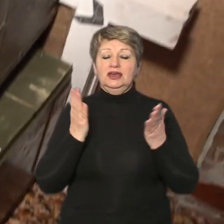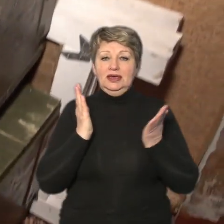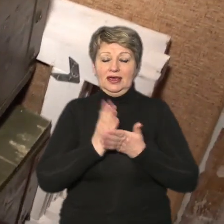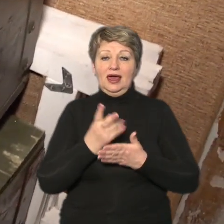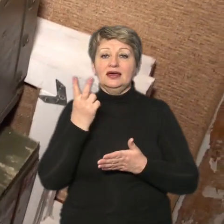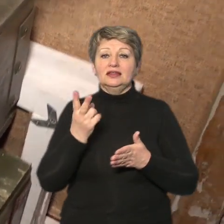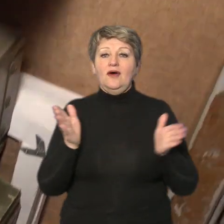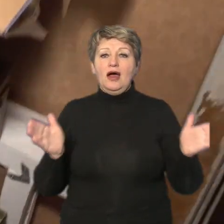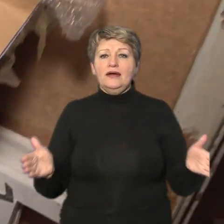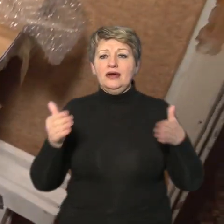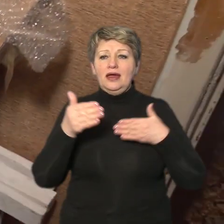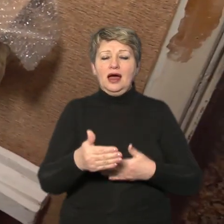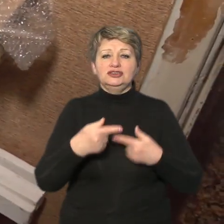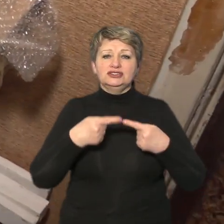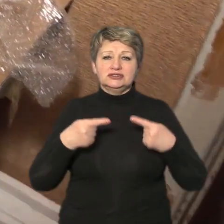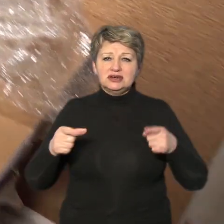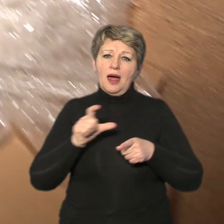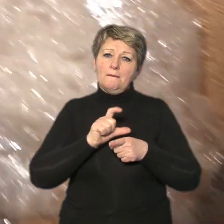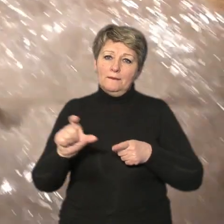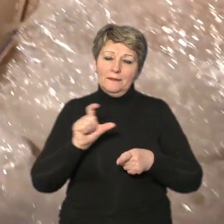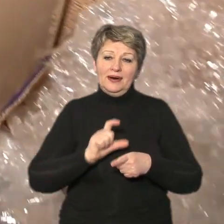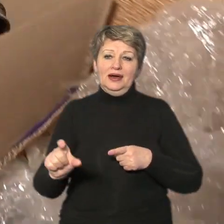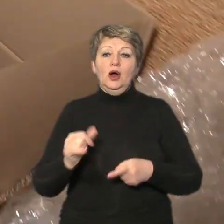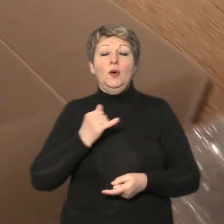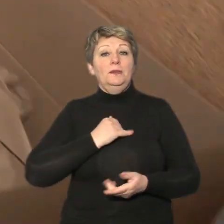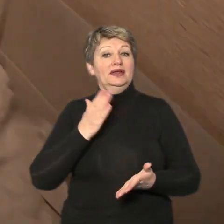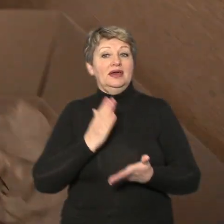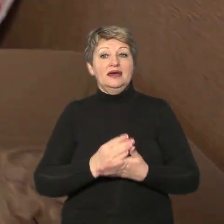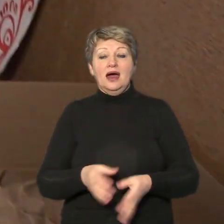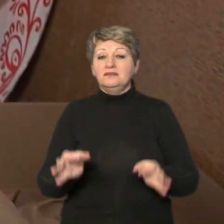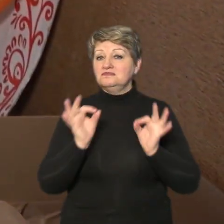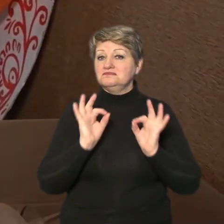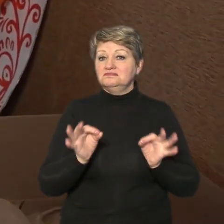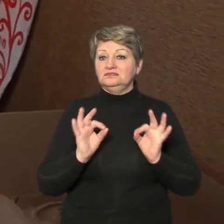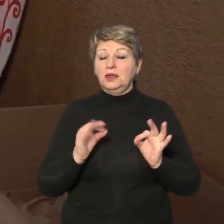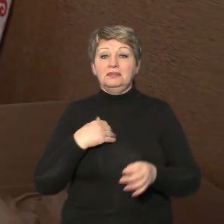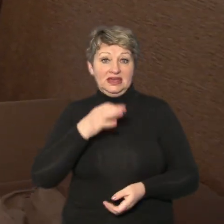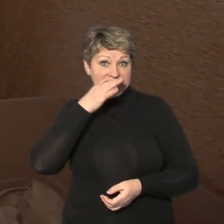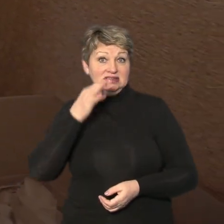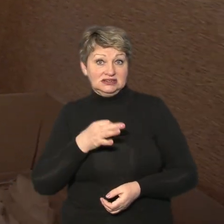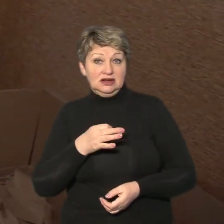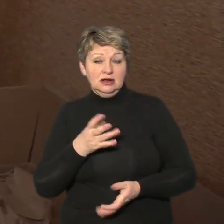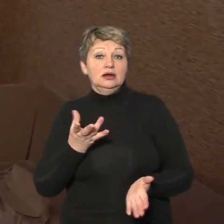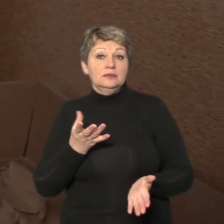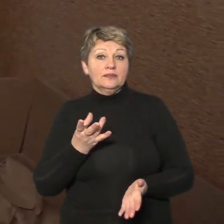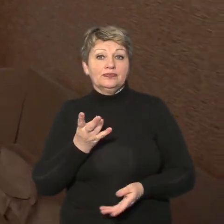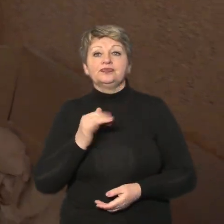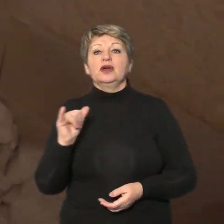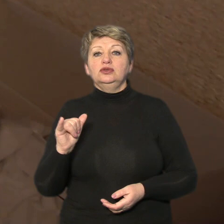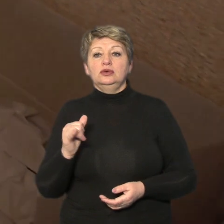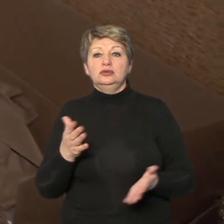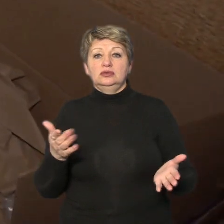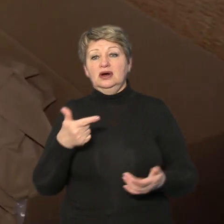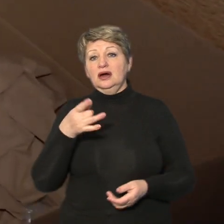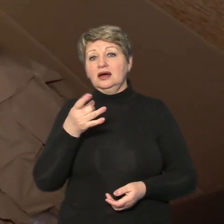других гільз у мене є отака шикардосична верхівка мені сказали що ну наче від граду ця